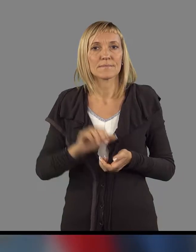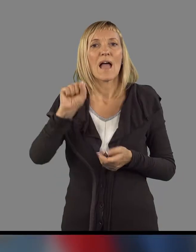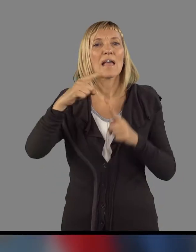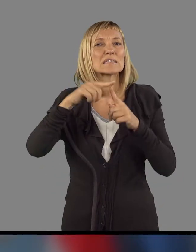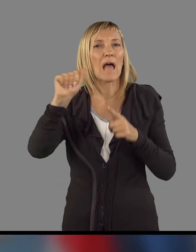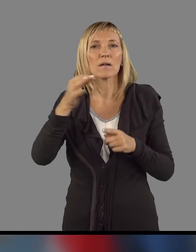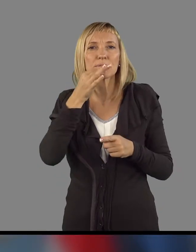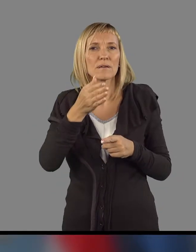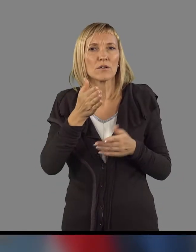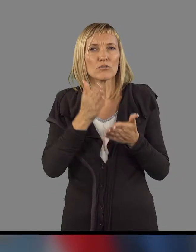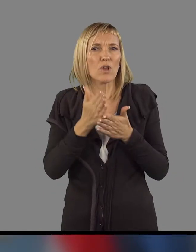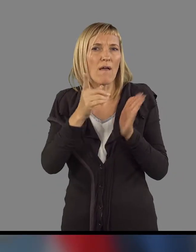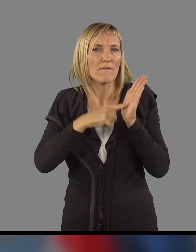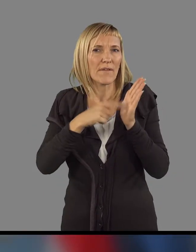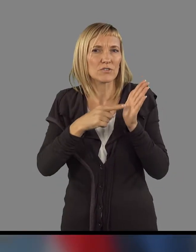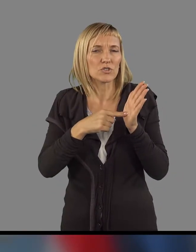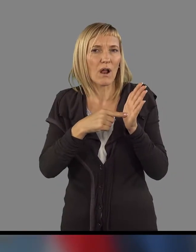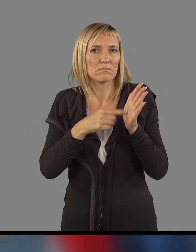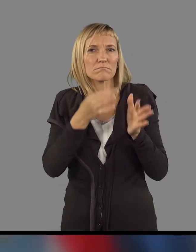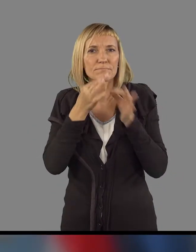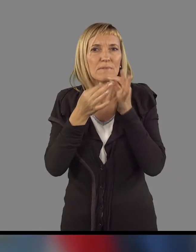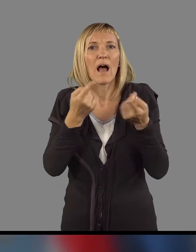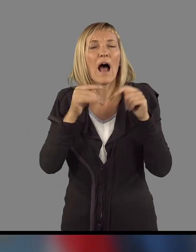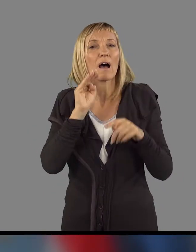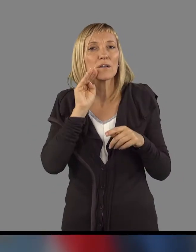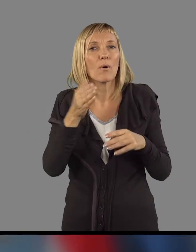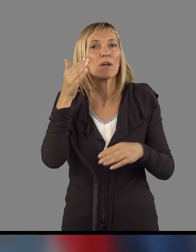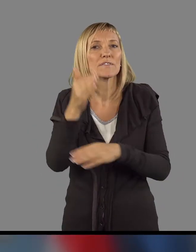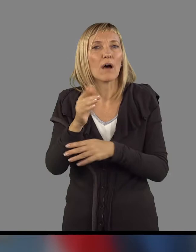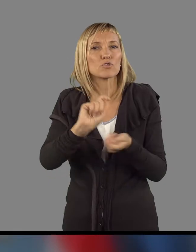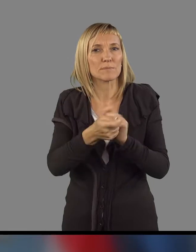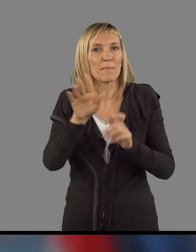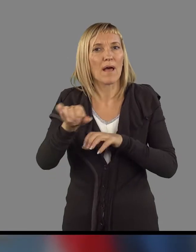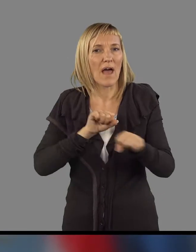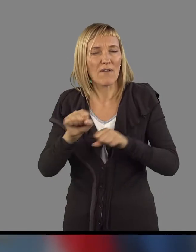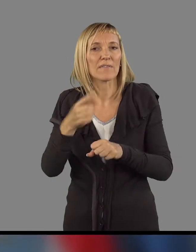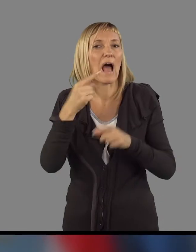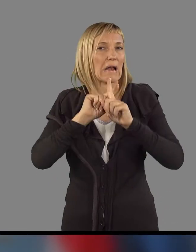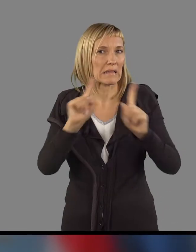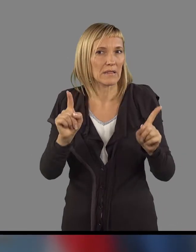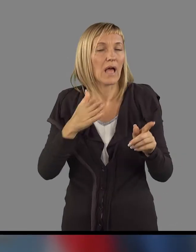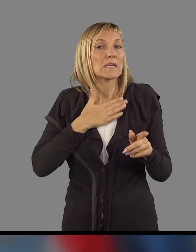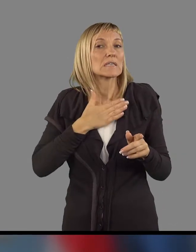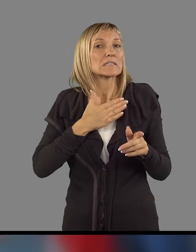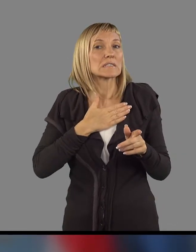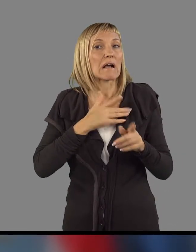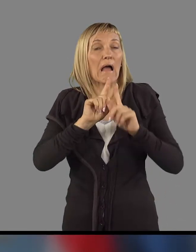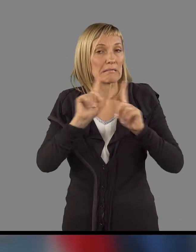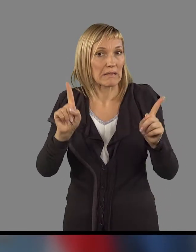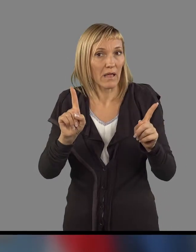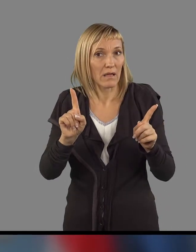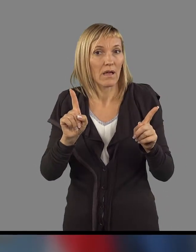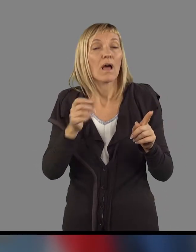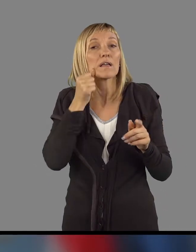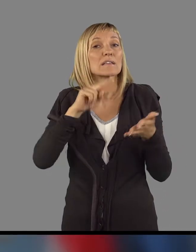Večkrat v zadnjih dneh so oba mogoče vprašanje, bilo rečeno, ali bojo davčne spremembe na vlade, ne bojo. Zakaj pravzaprav ne?